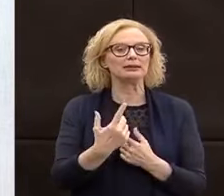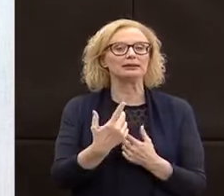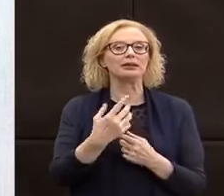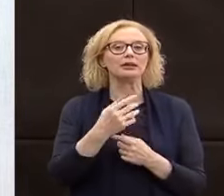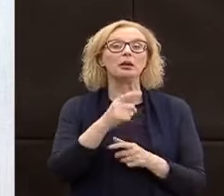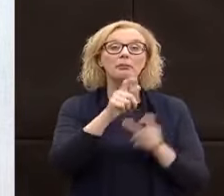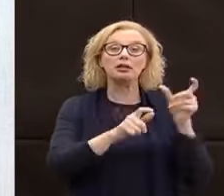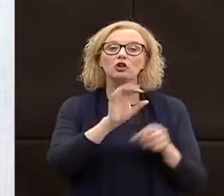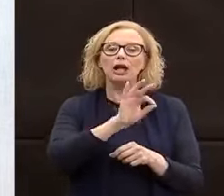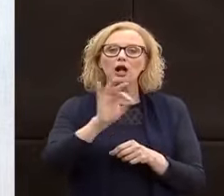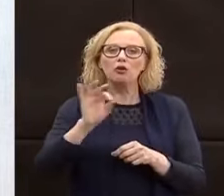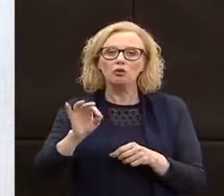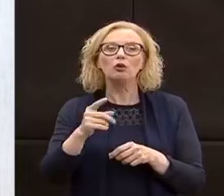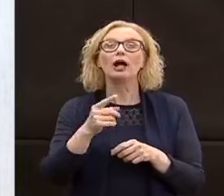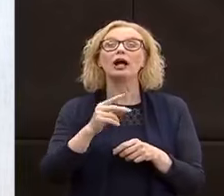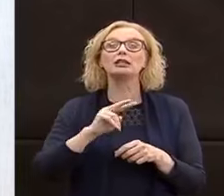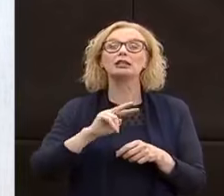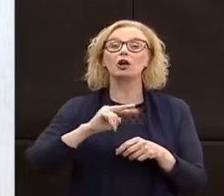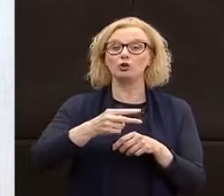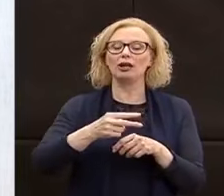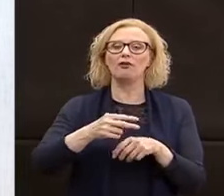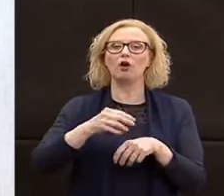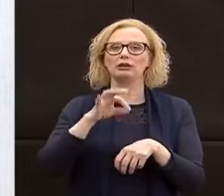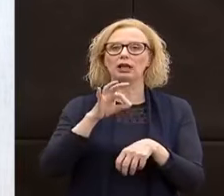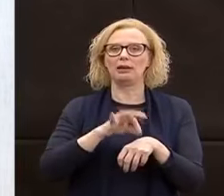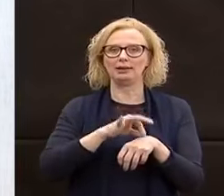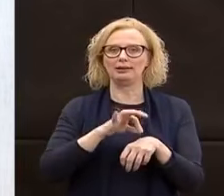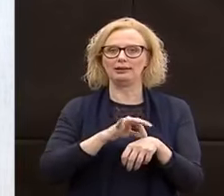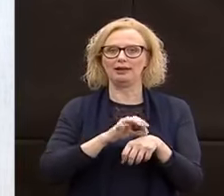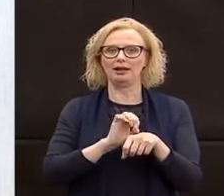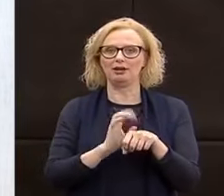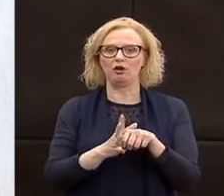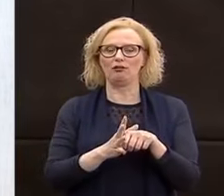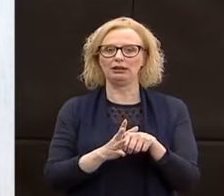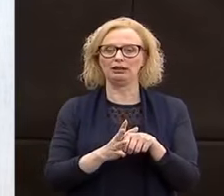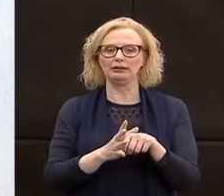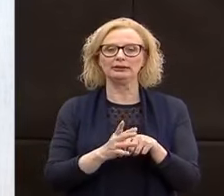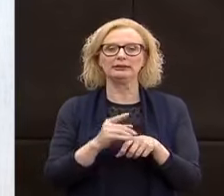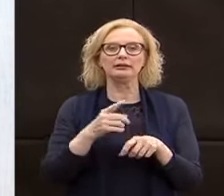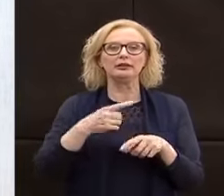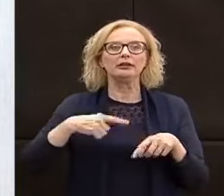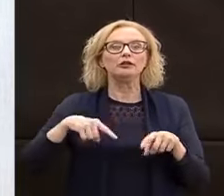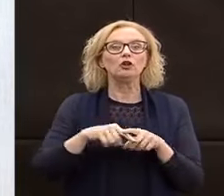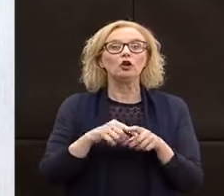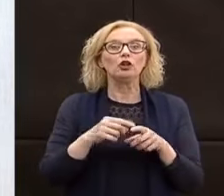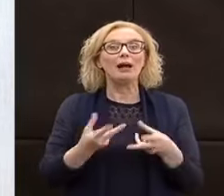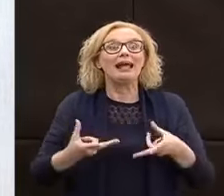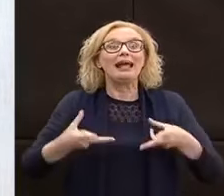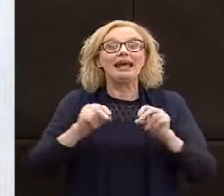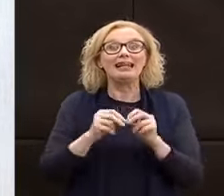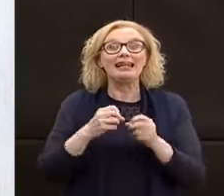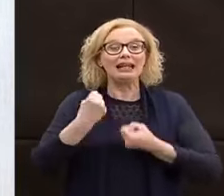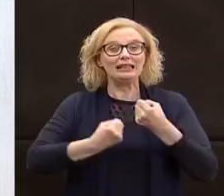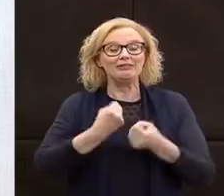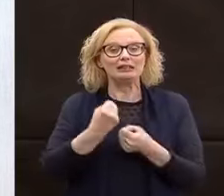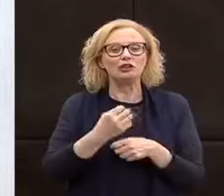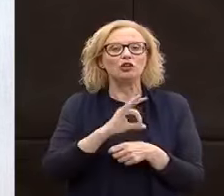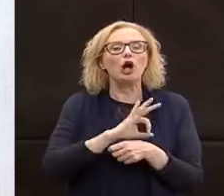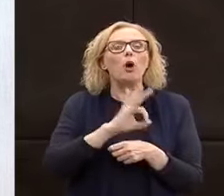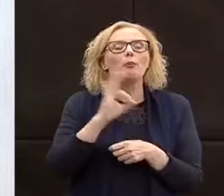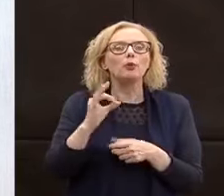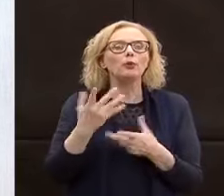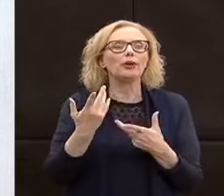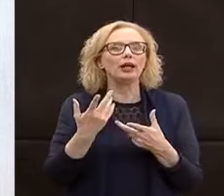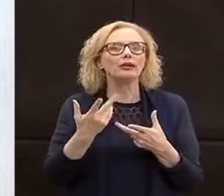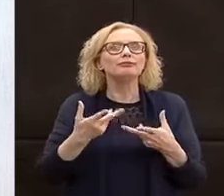soggetti si sono ammalati una seconda volta e quindi non si sa bene se sia una riattivazione o se effettivamente queste persone si sono